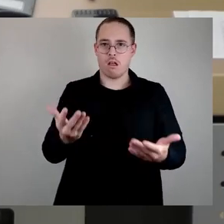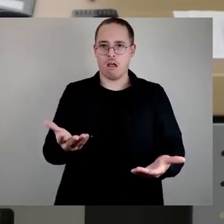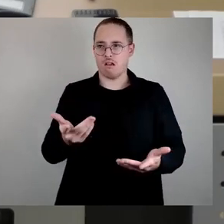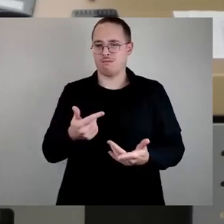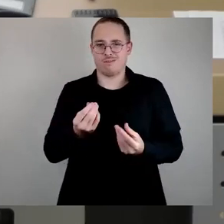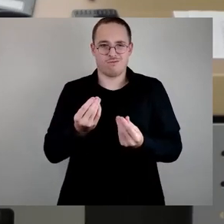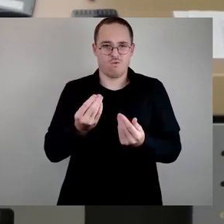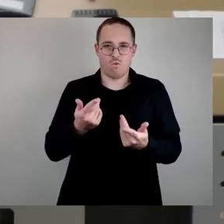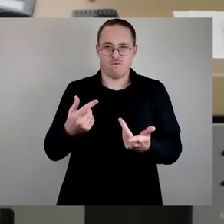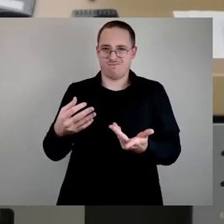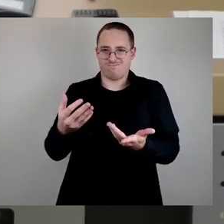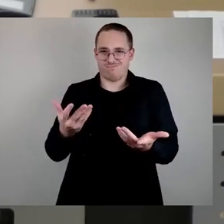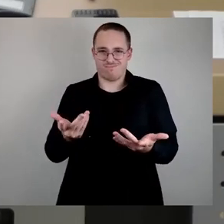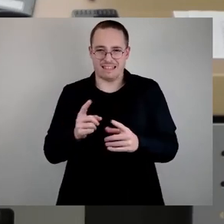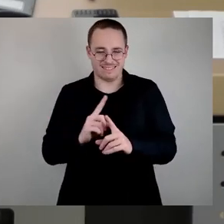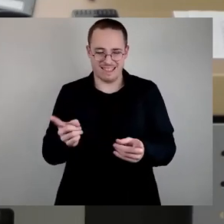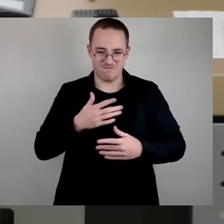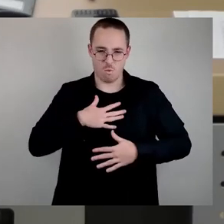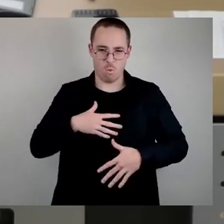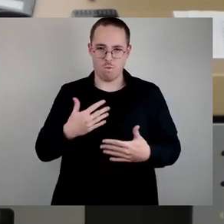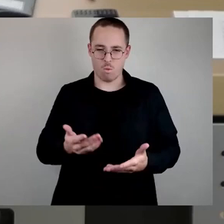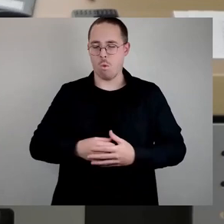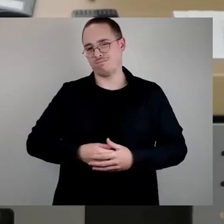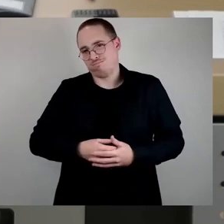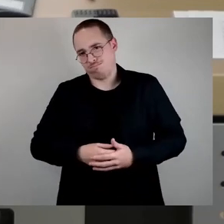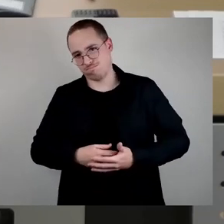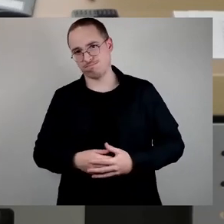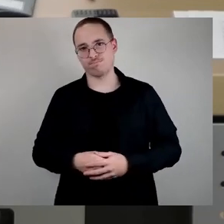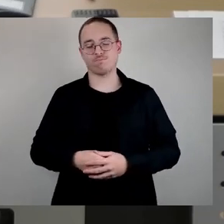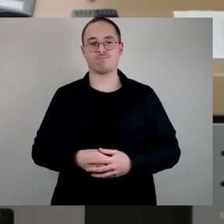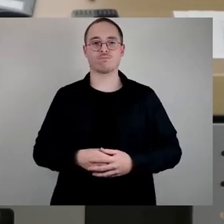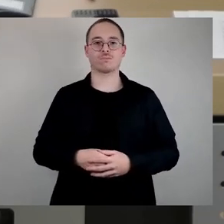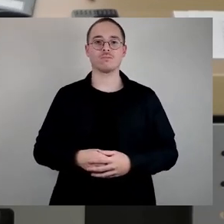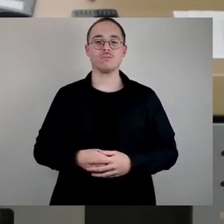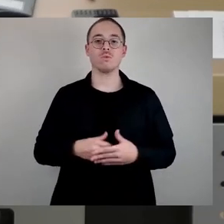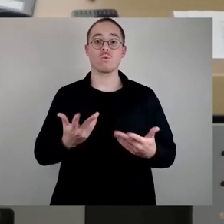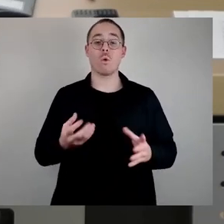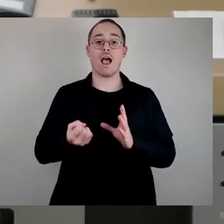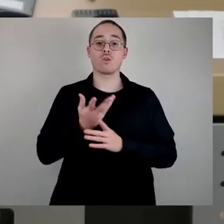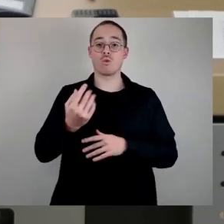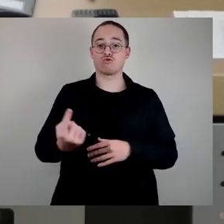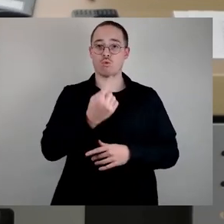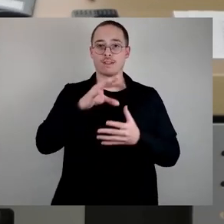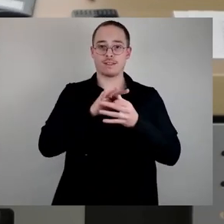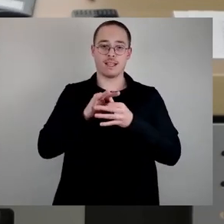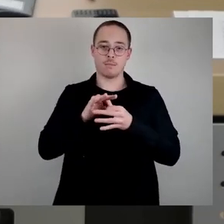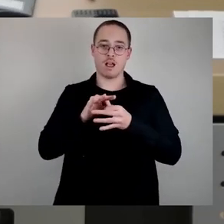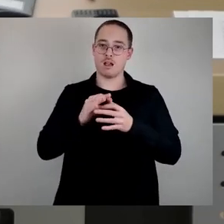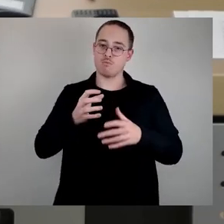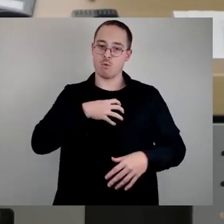als Demokratie und als Bürgerwillen empfinden. Nun aktuelle Stunde zum Thema Problem mit Straßenkunst in Dresden.